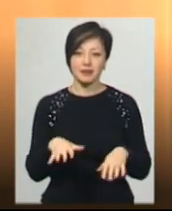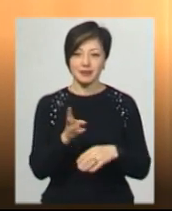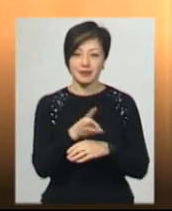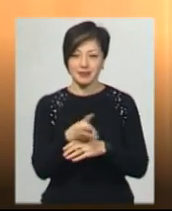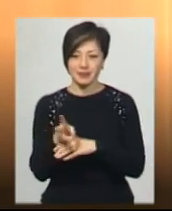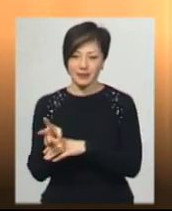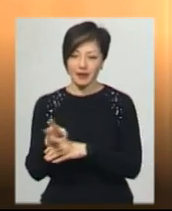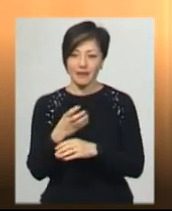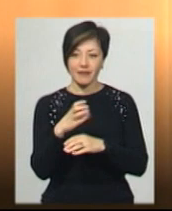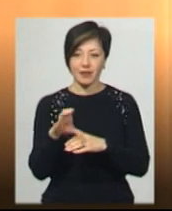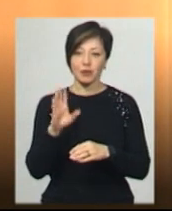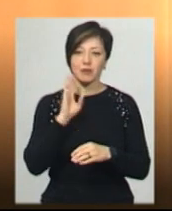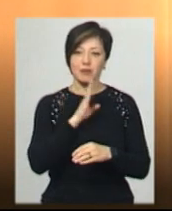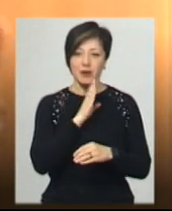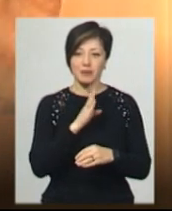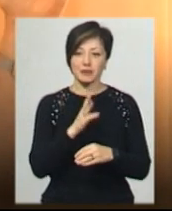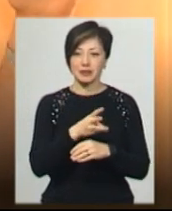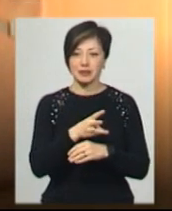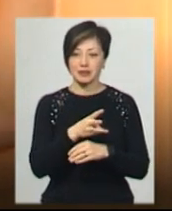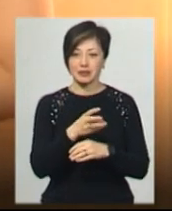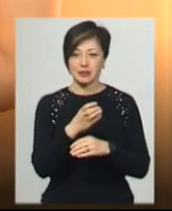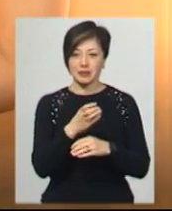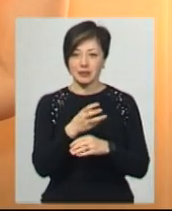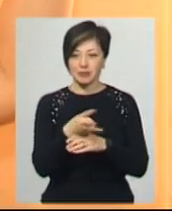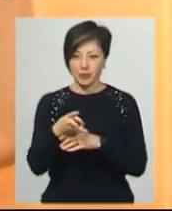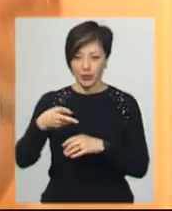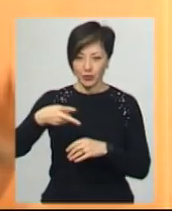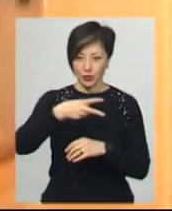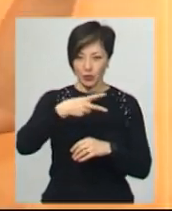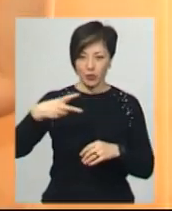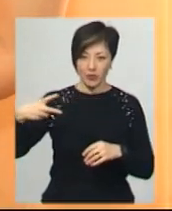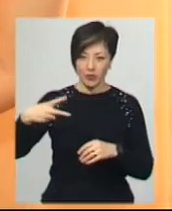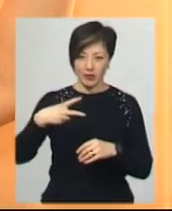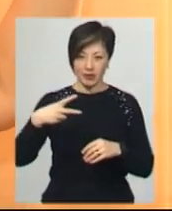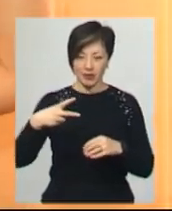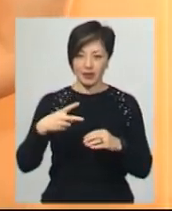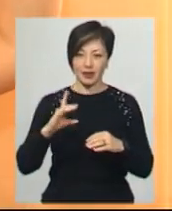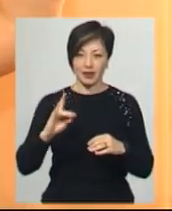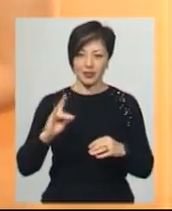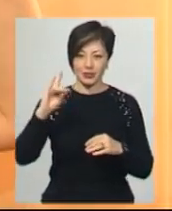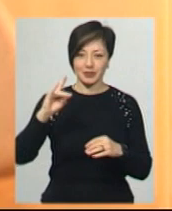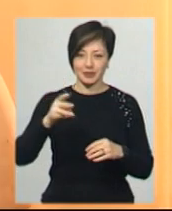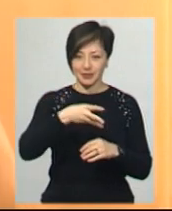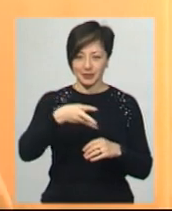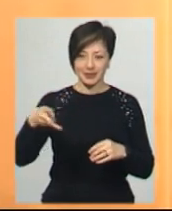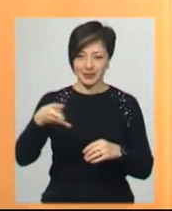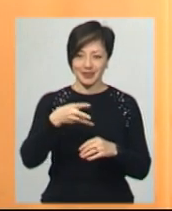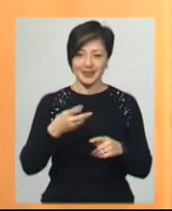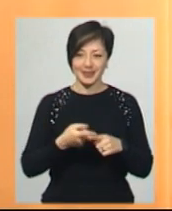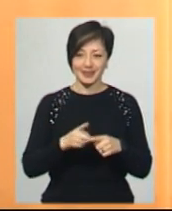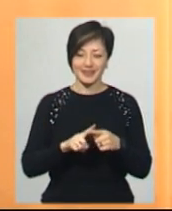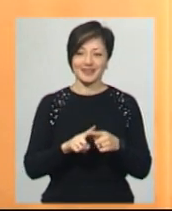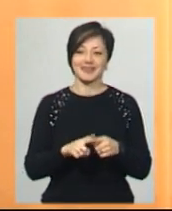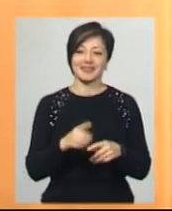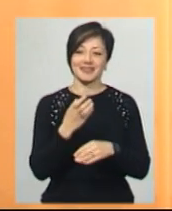відео, і мама знімає з другого поверху, бо в них двохповерхове ліжко, зверху знімає